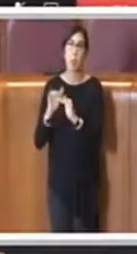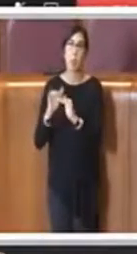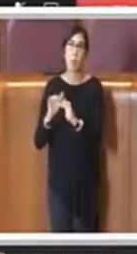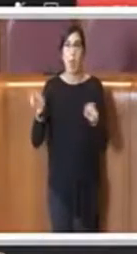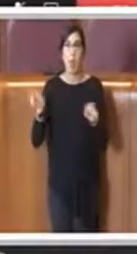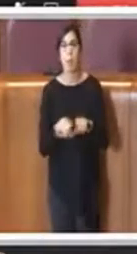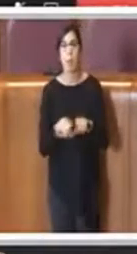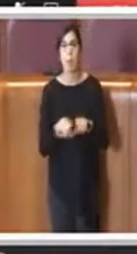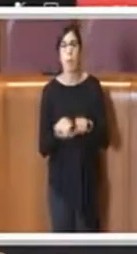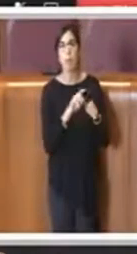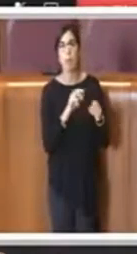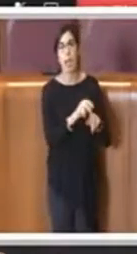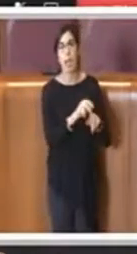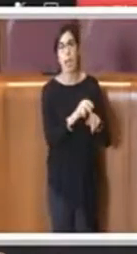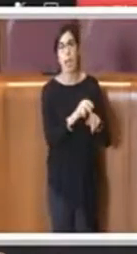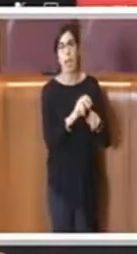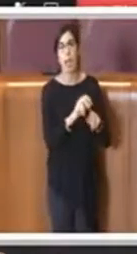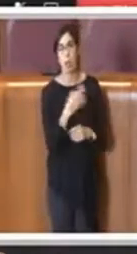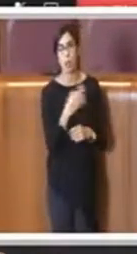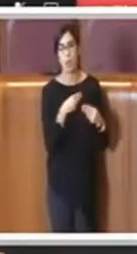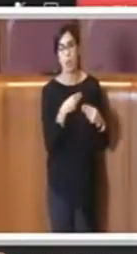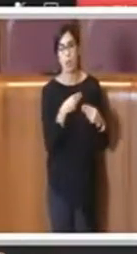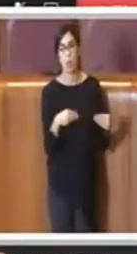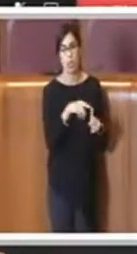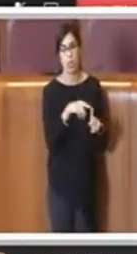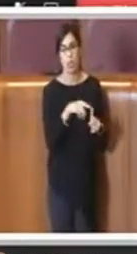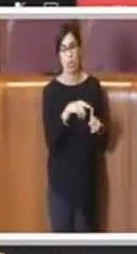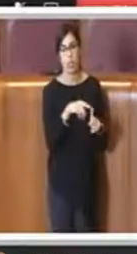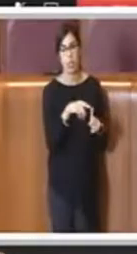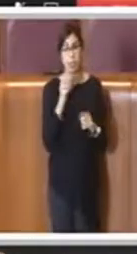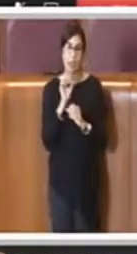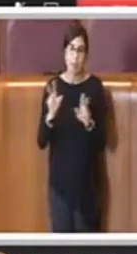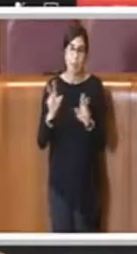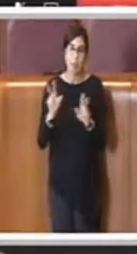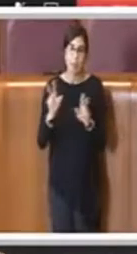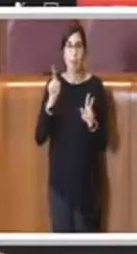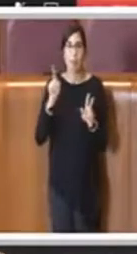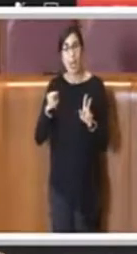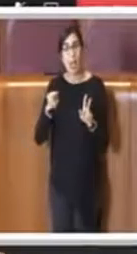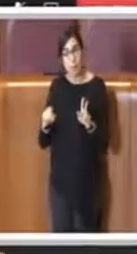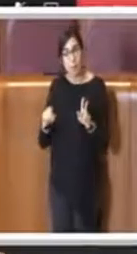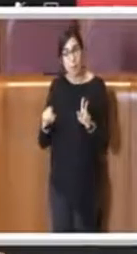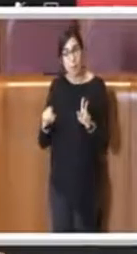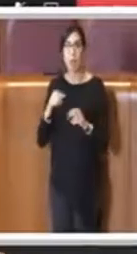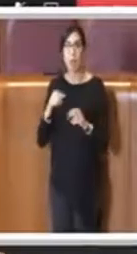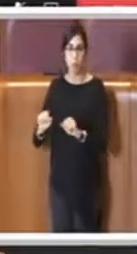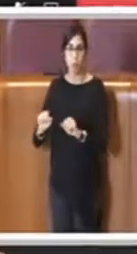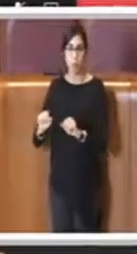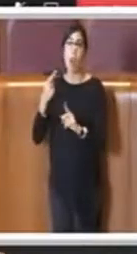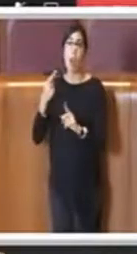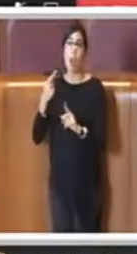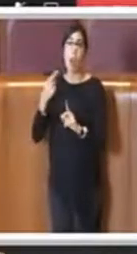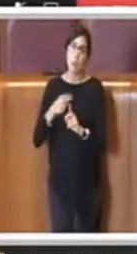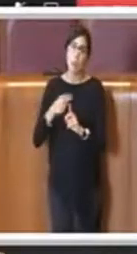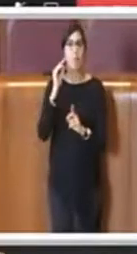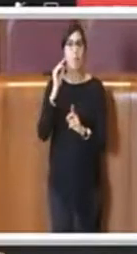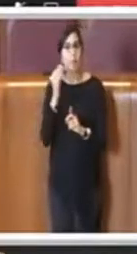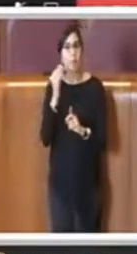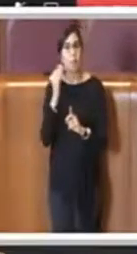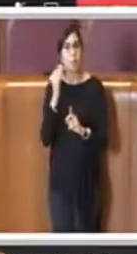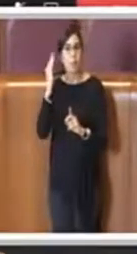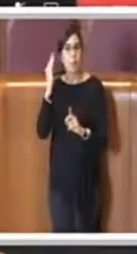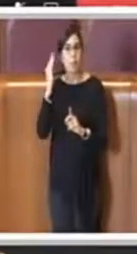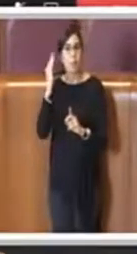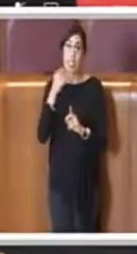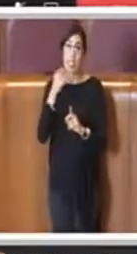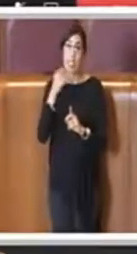professionisti, esplicitando che anche esse quindi sono consentite ovviamente prevedendo il sostegno economico per gli operatori che